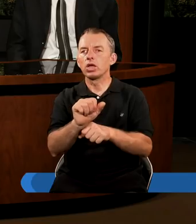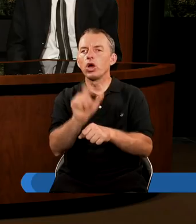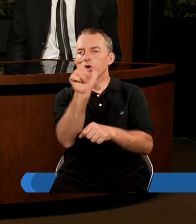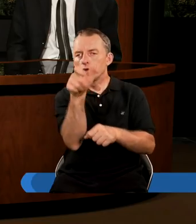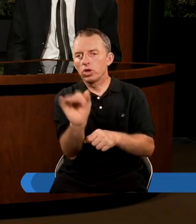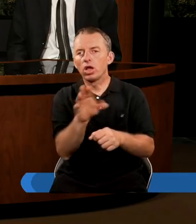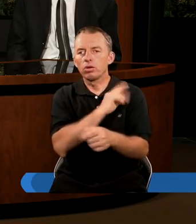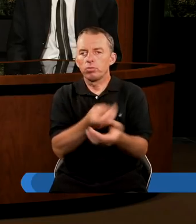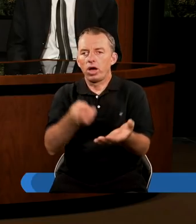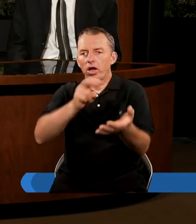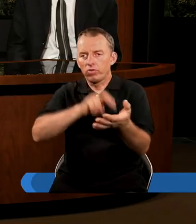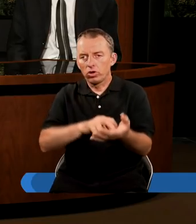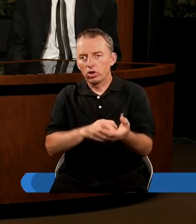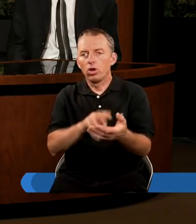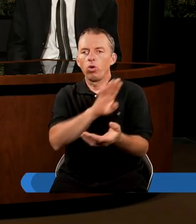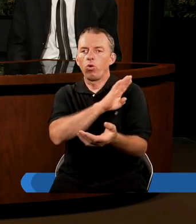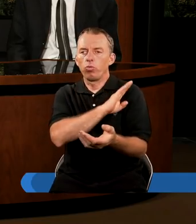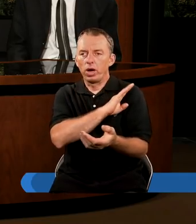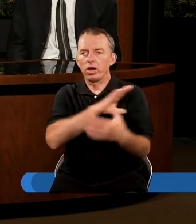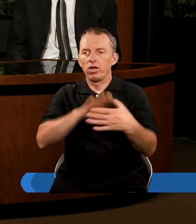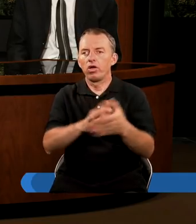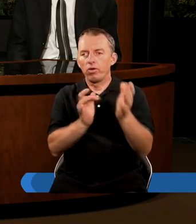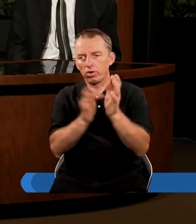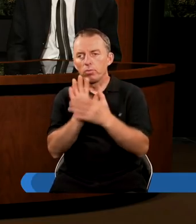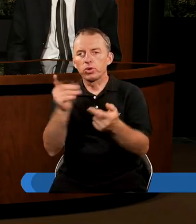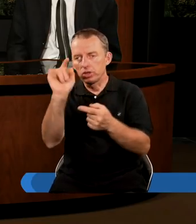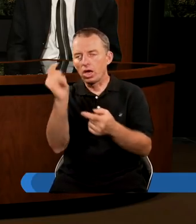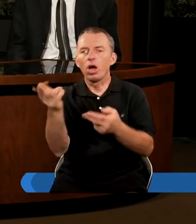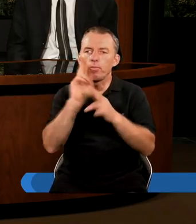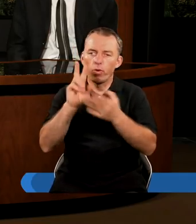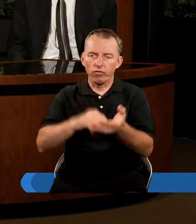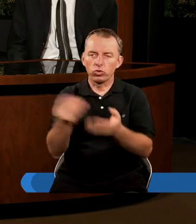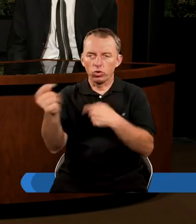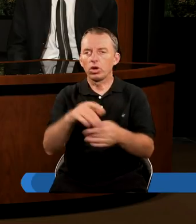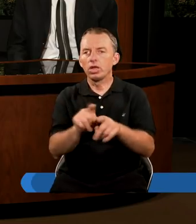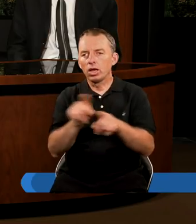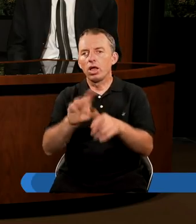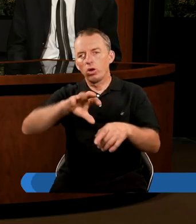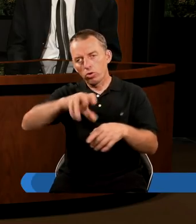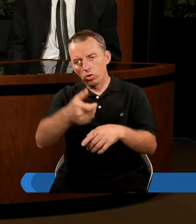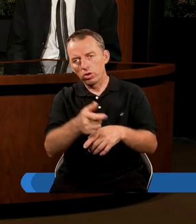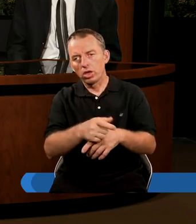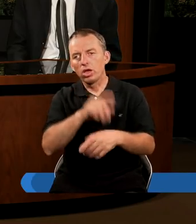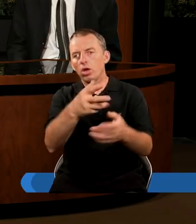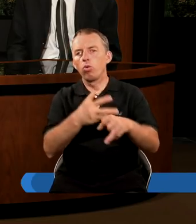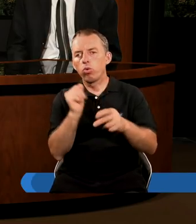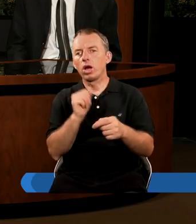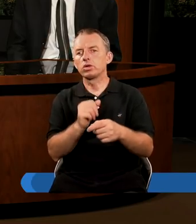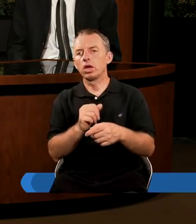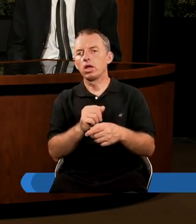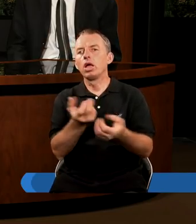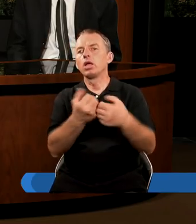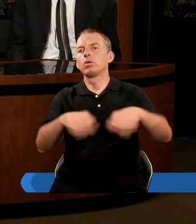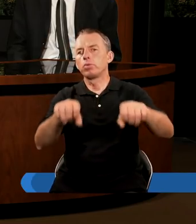ci, że zmartwychwstaną ci, którzy umarli w Chrystusie przy jego powtórnym przyjściu, to ta sama grupa ludzi nazywana jest w Ewangelii Łukasza